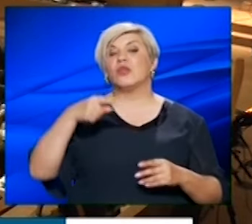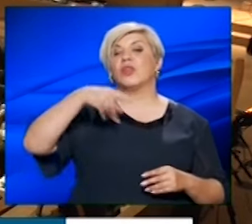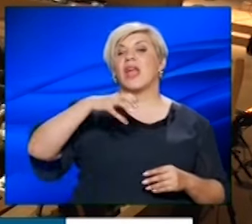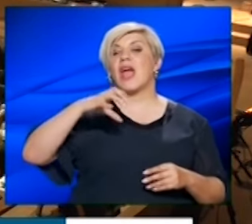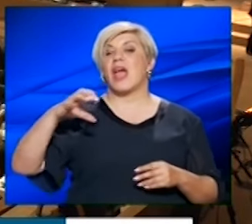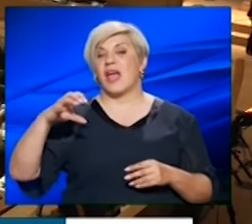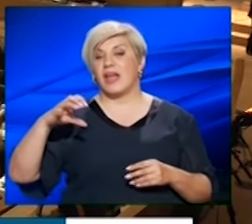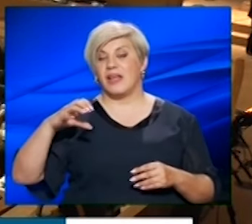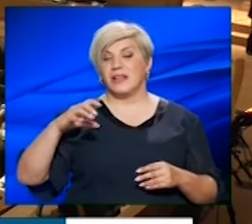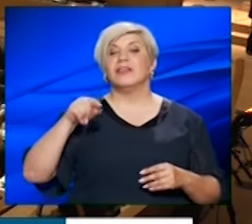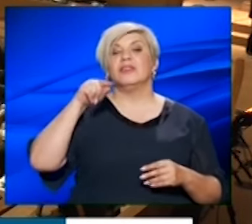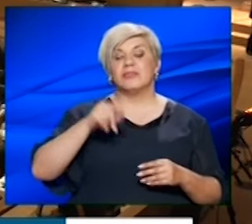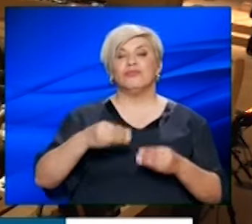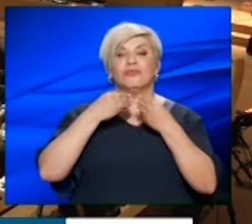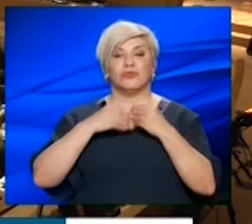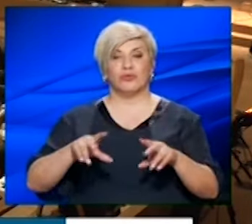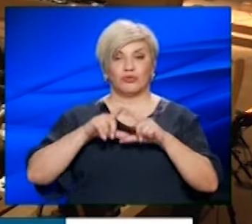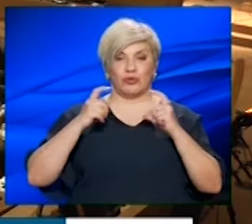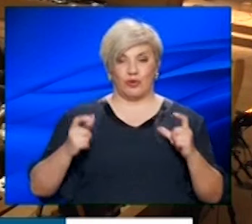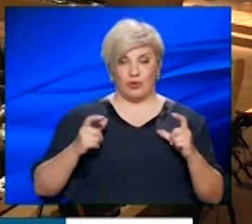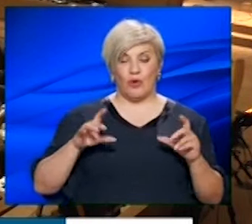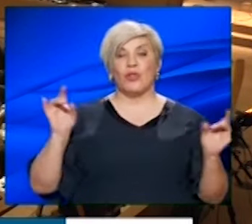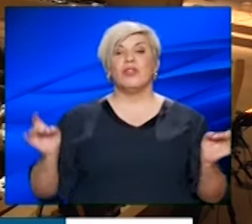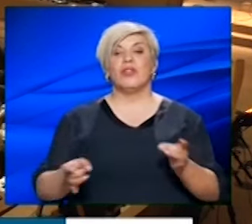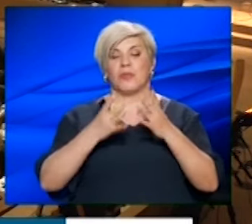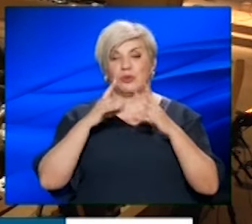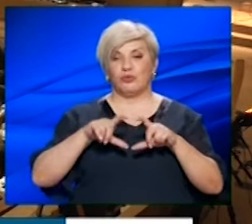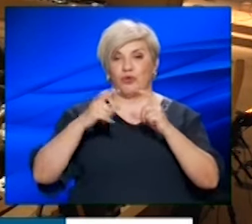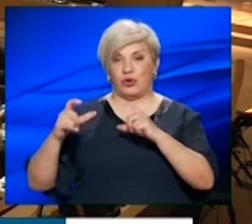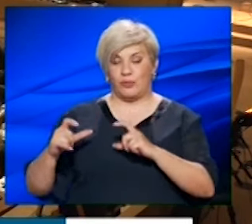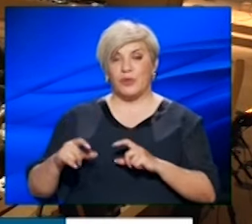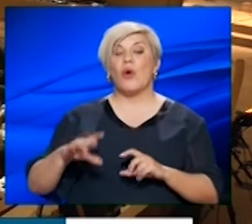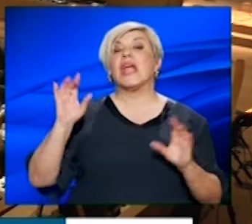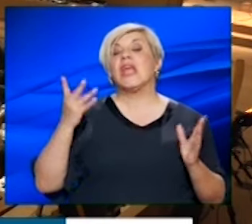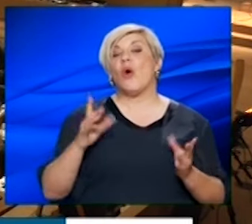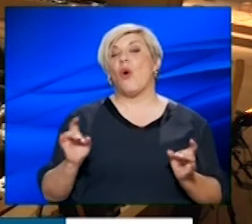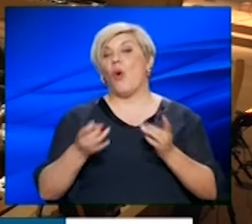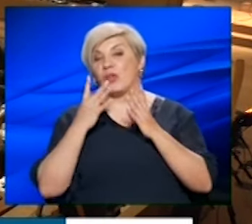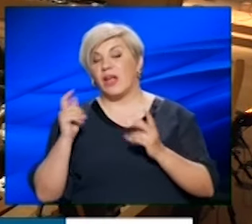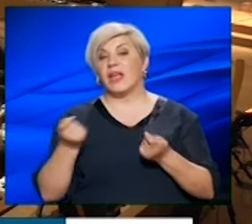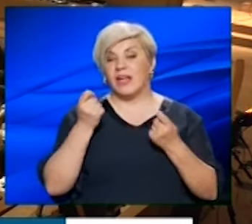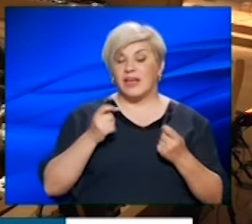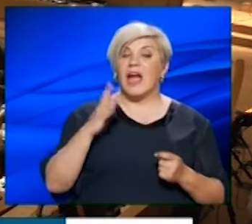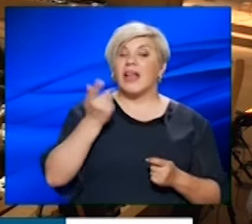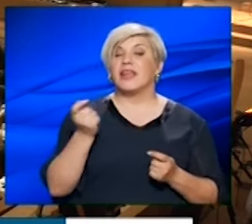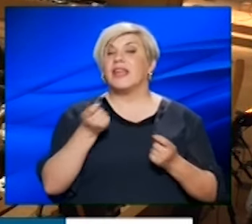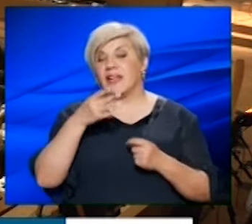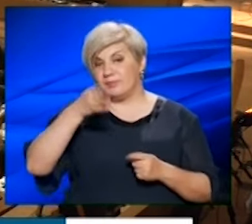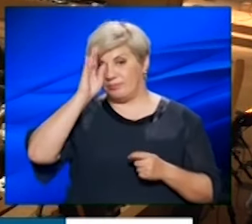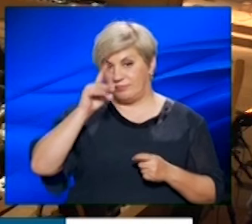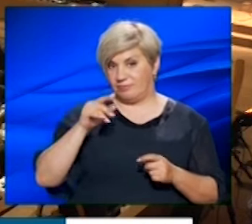ότι είναι ακατάλληλο το σχολείο ή οποιοδήποτε σχολείο ή όταν ή αν γίνει κάτι συμβεί κάτι